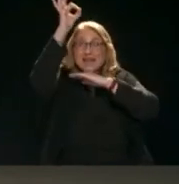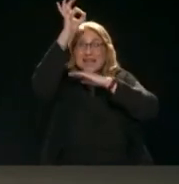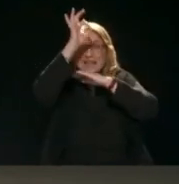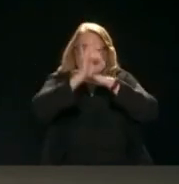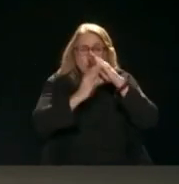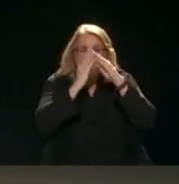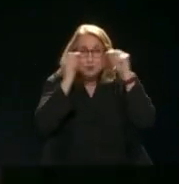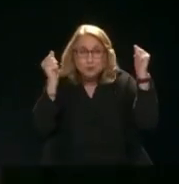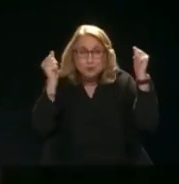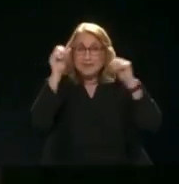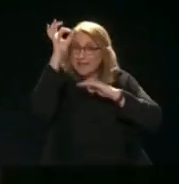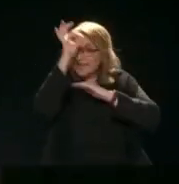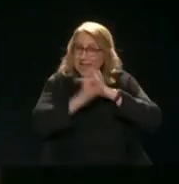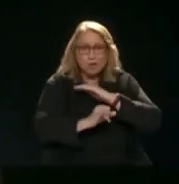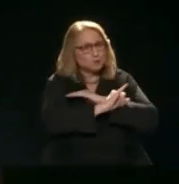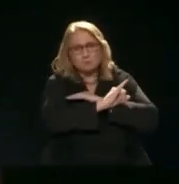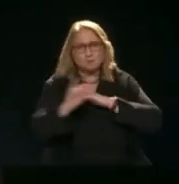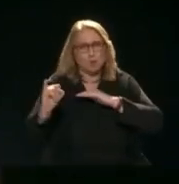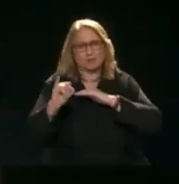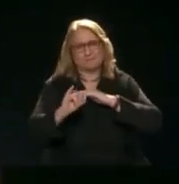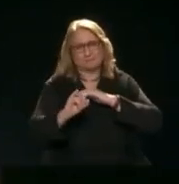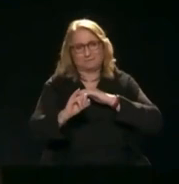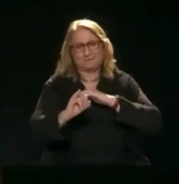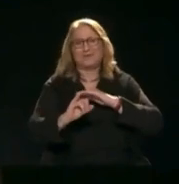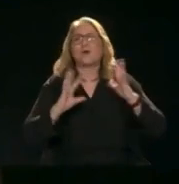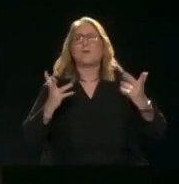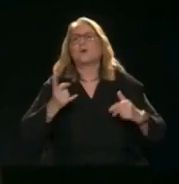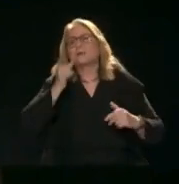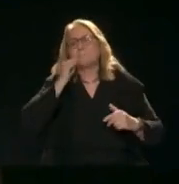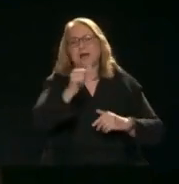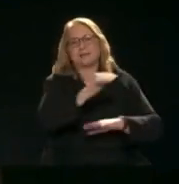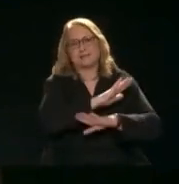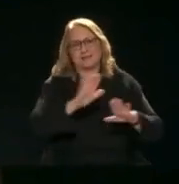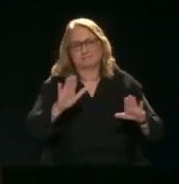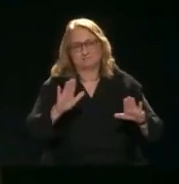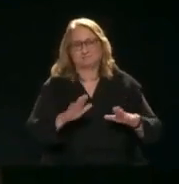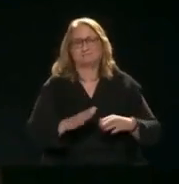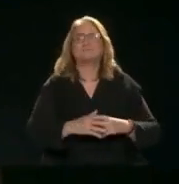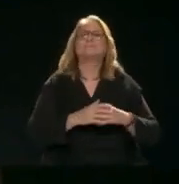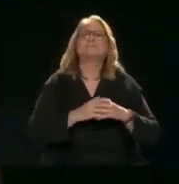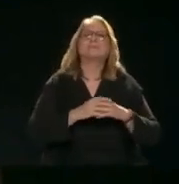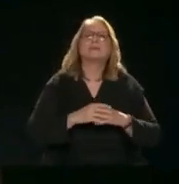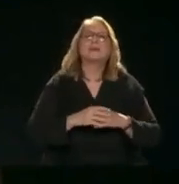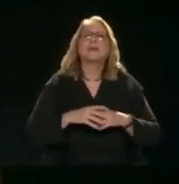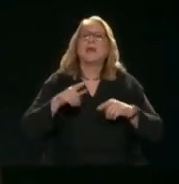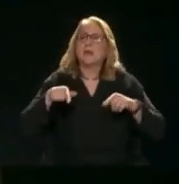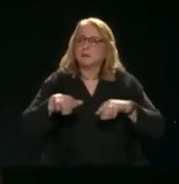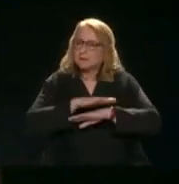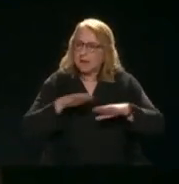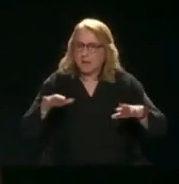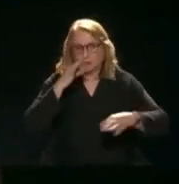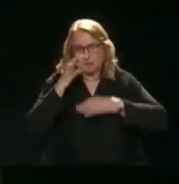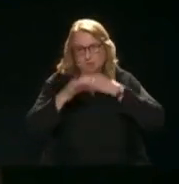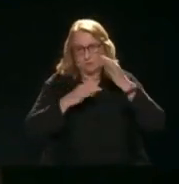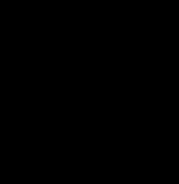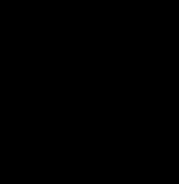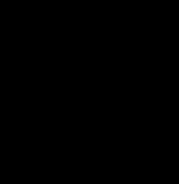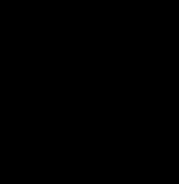Να είστε καλά Ολοκληρώθηκε η συνέντευξη του κ. Σόρα Του Προέδρου Επικεφαλής Ελλήνων Συνέλευσης Να είστε όλοι καλά